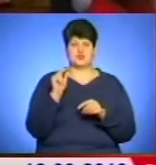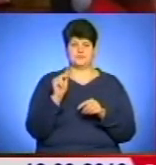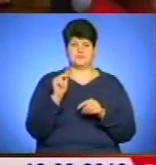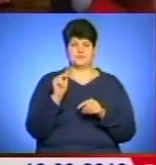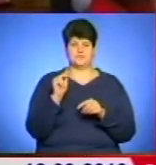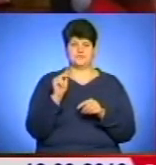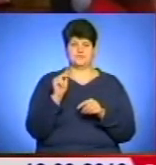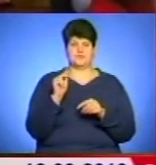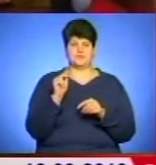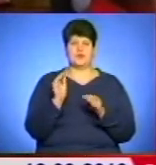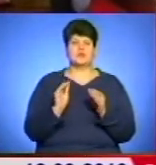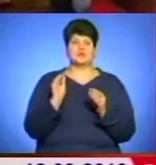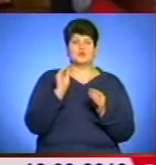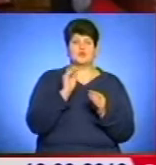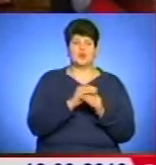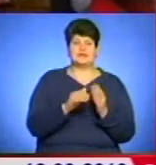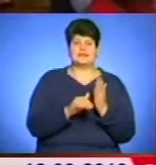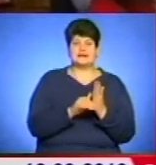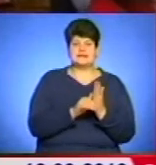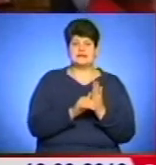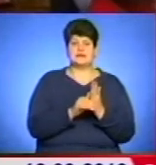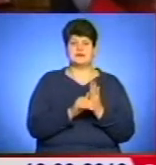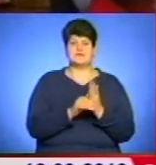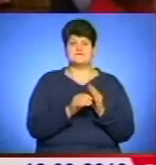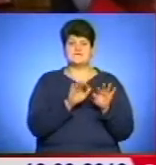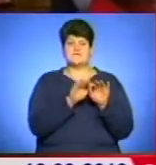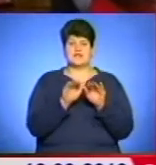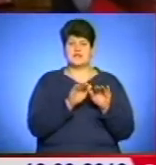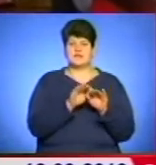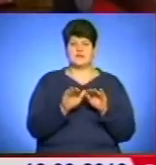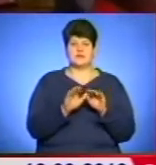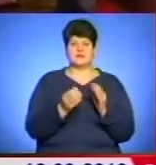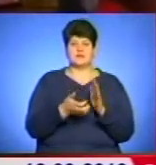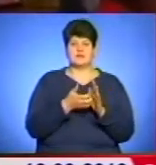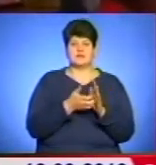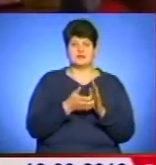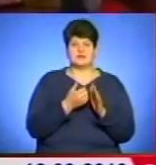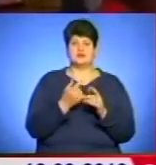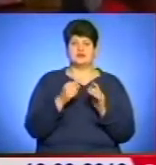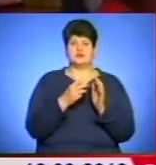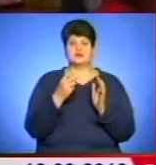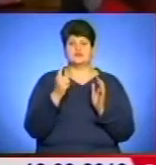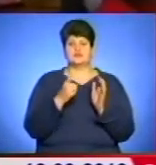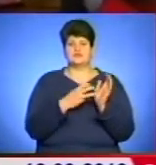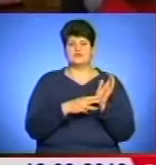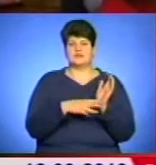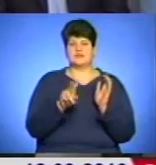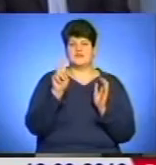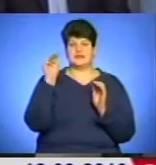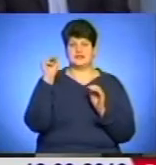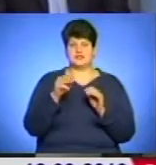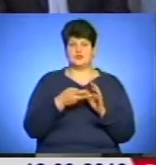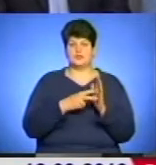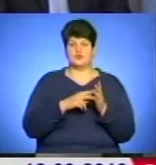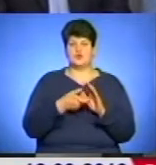дотація вирівнювання не допоступила 762 тисячі до запланованої суми.